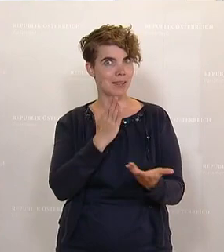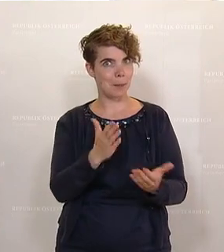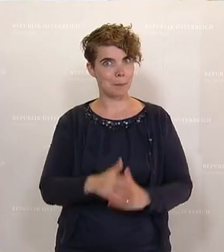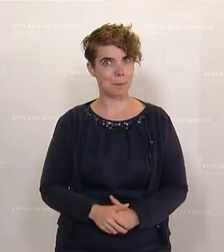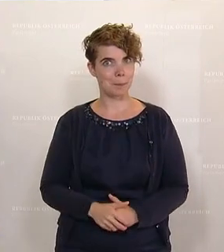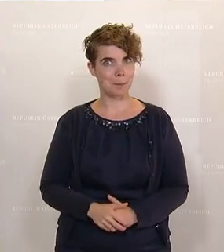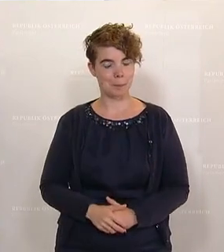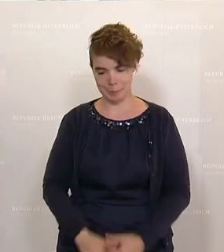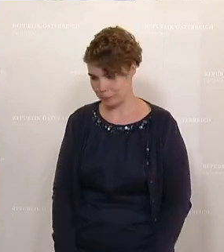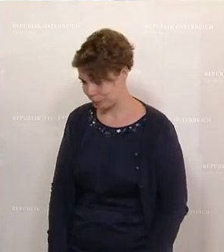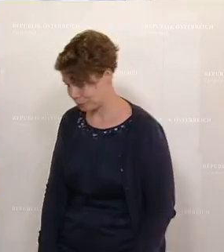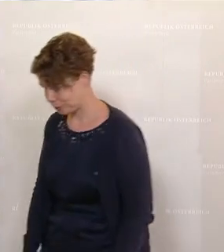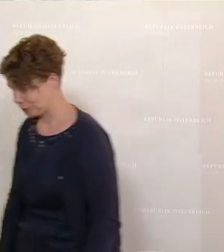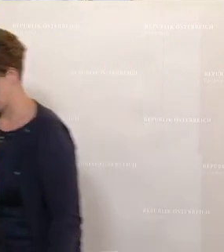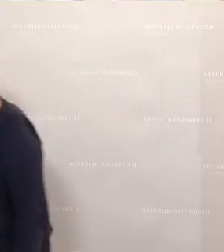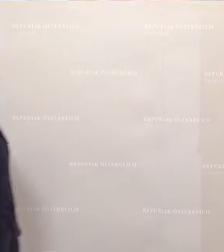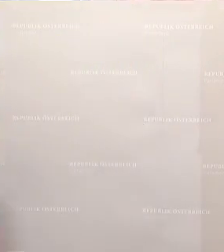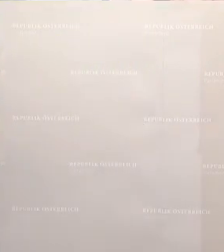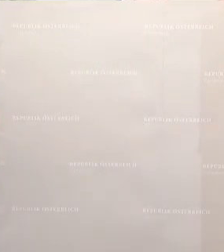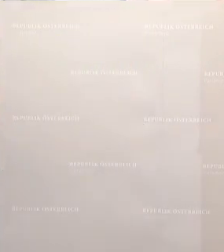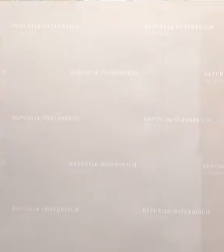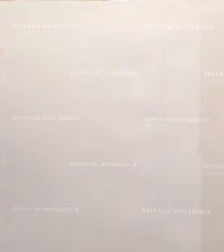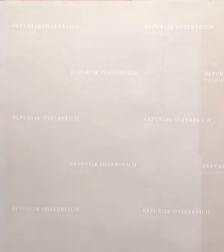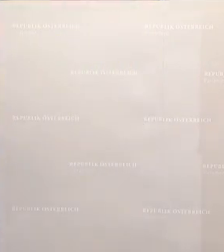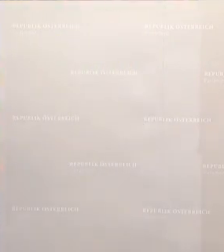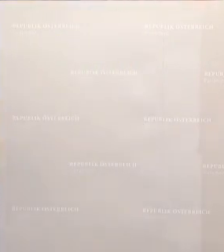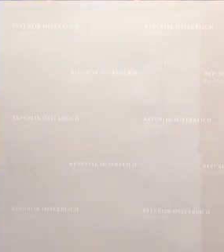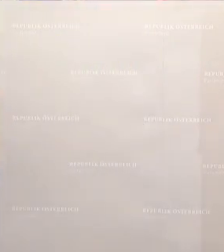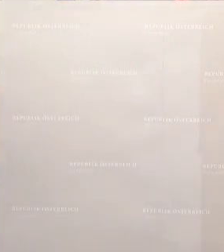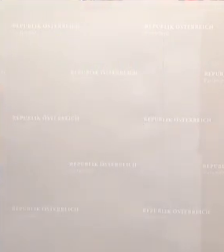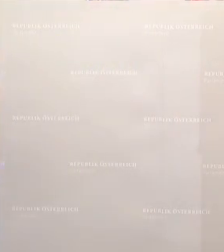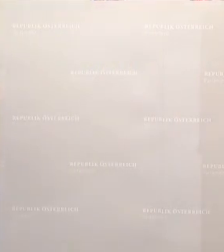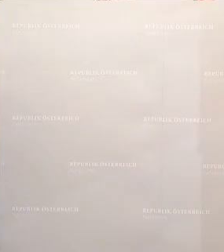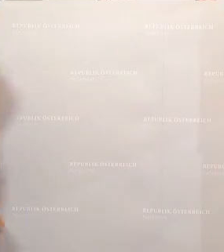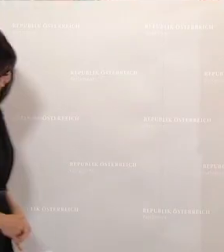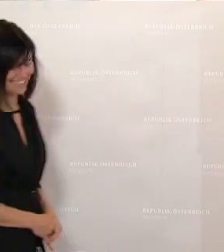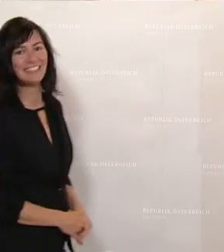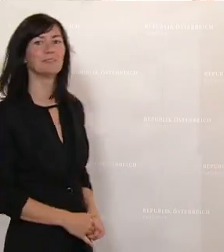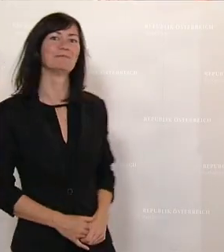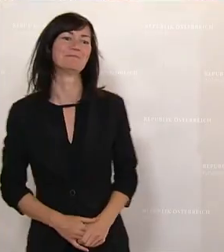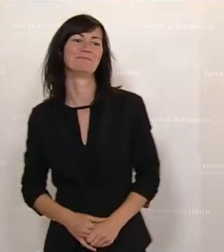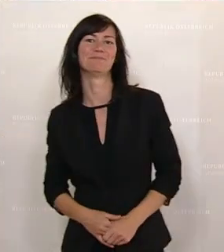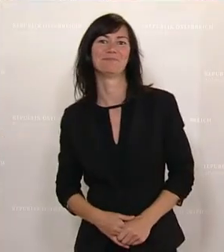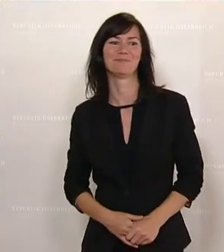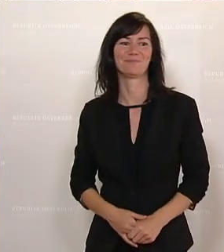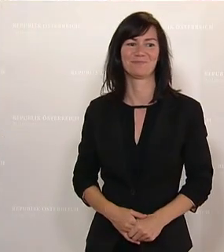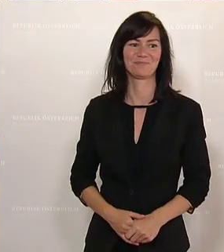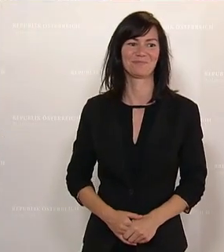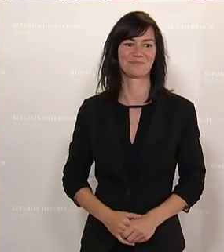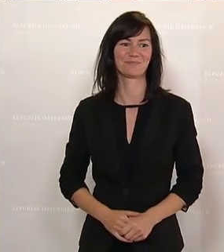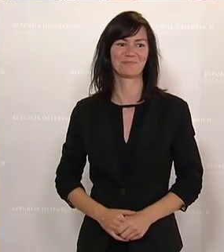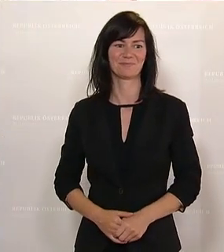Gerhard Karner von der ÖVP sollen sich derzeit 57.000 Schutzsuchende aus der Ukraine in Österreich in Grundversorgung